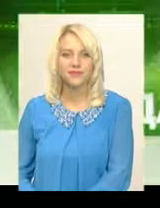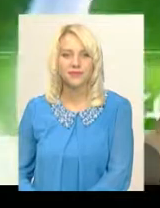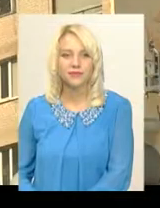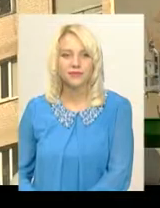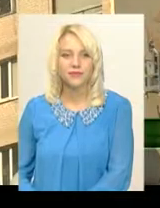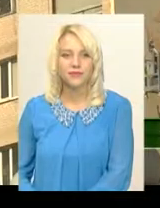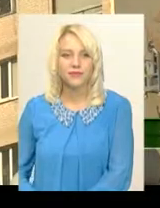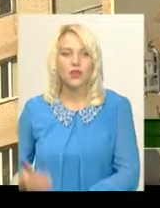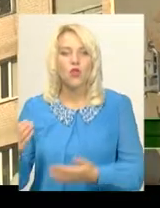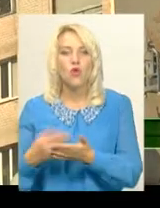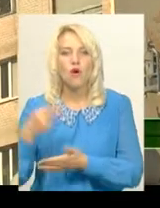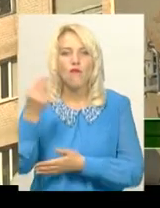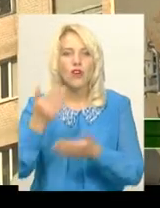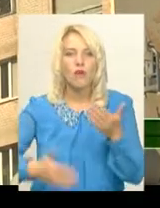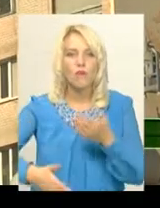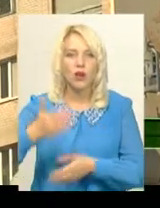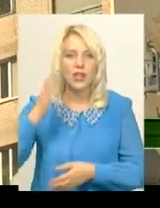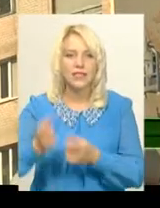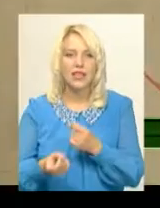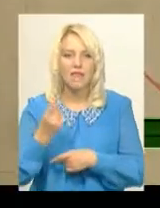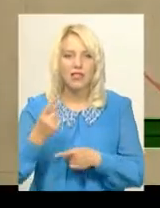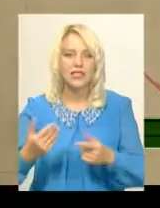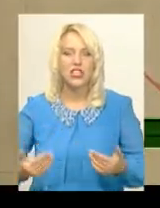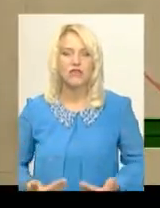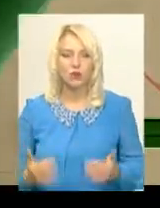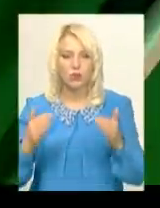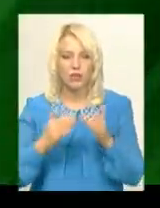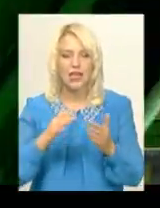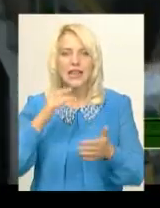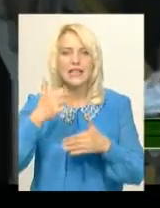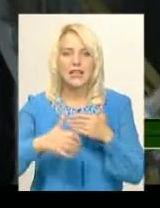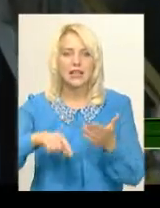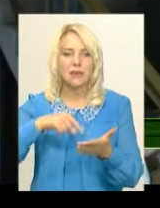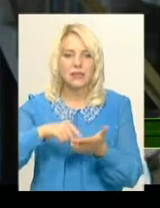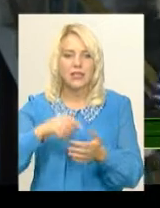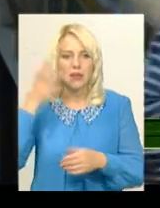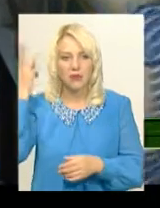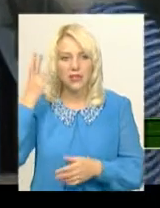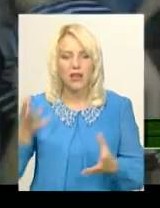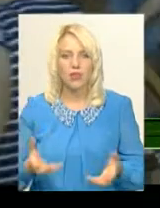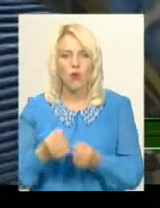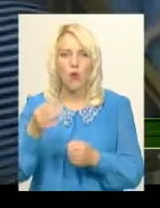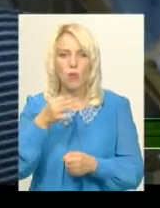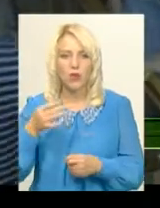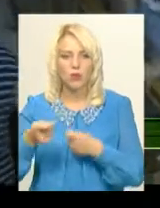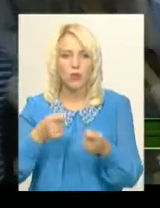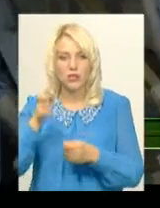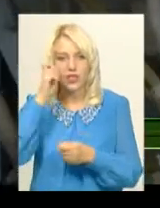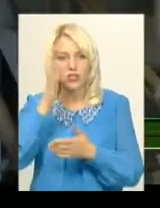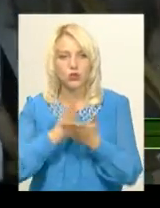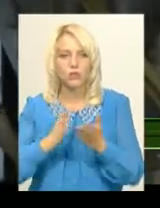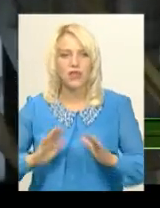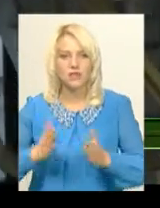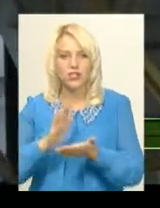Новий мурал з'явиться на стіні з житлового будинку в середмісті Хмельницького. Рятувальники обласного управління Держслужби з надзвичайних